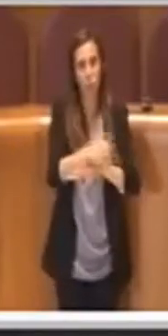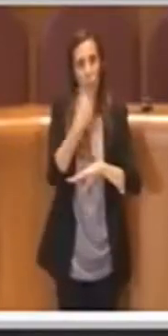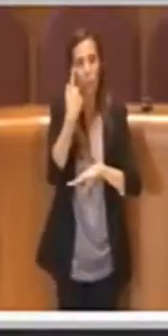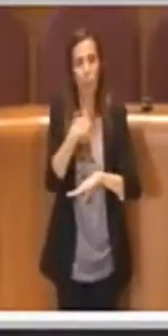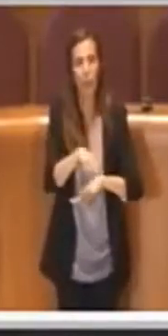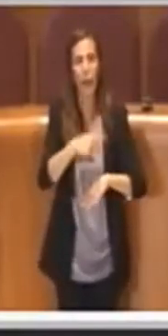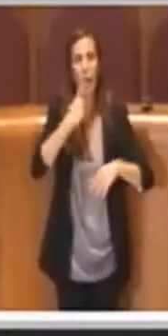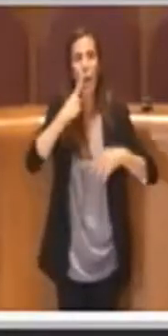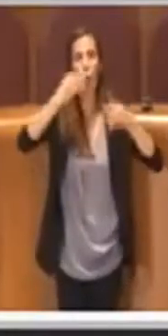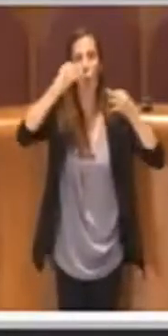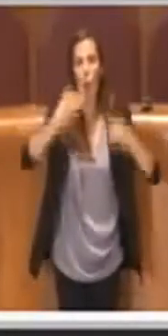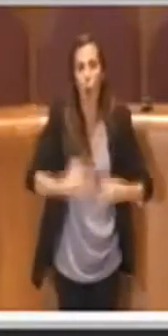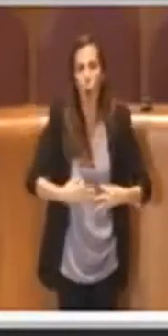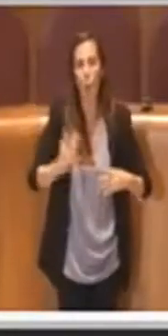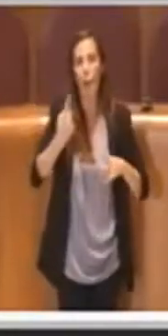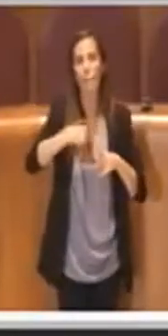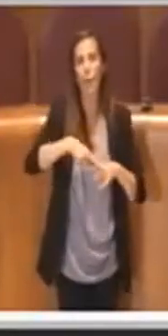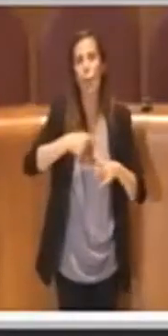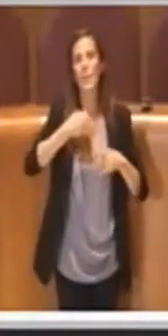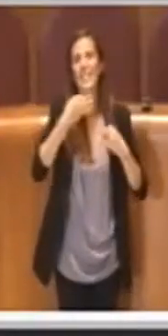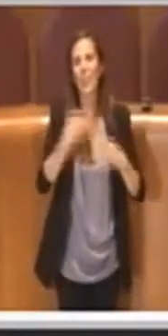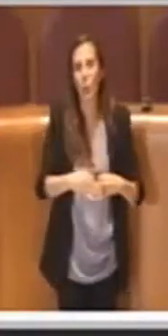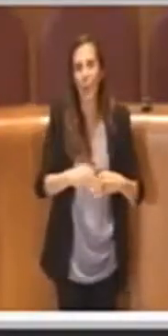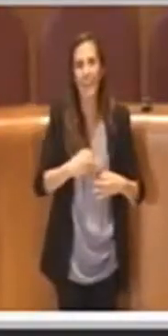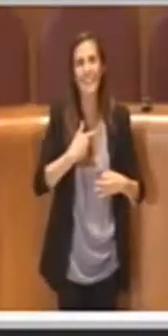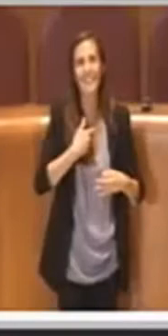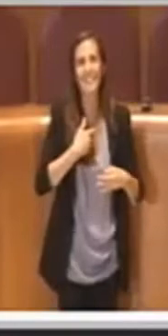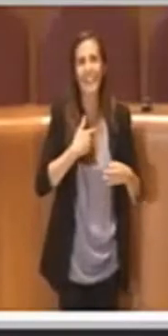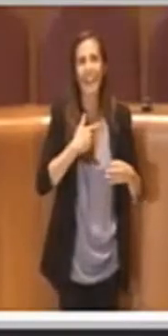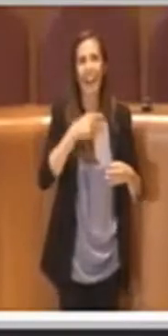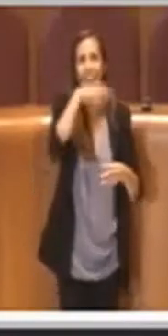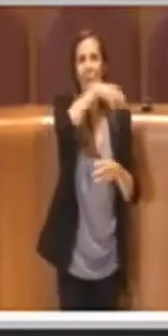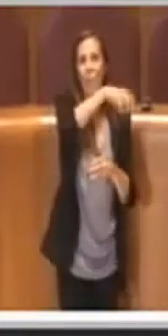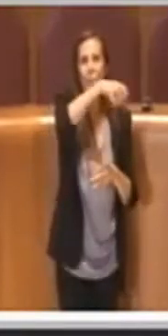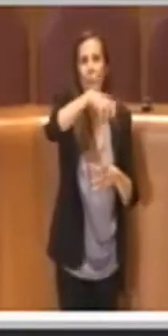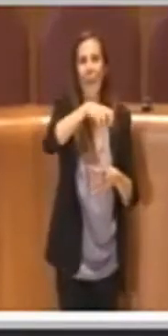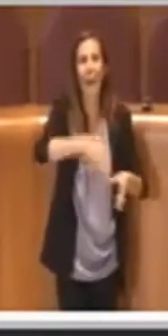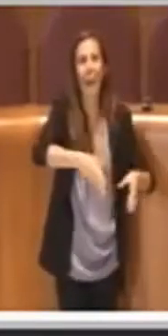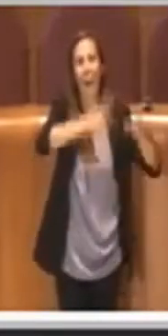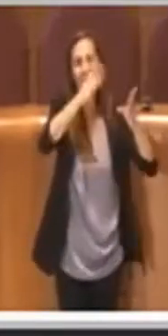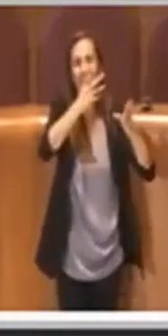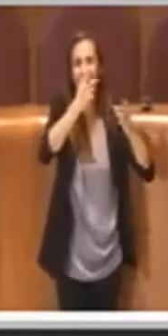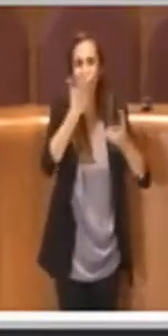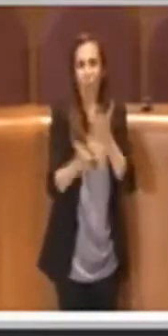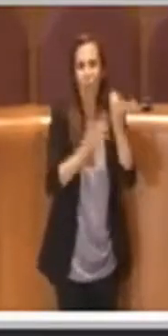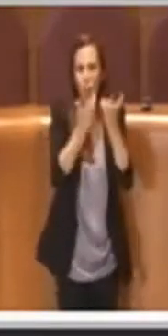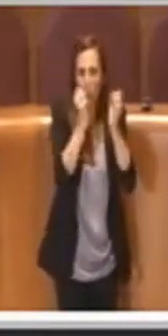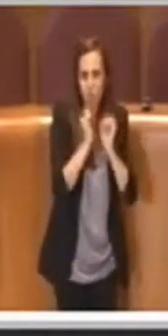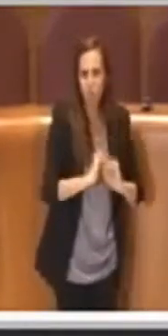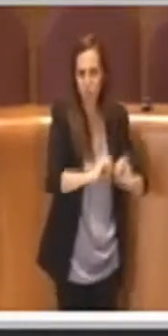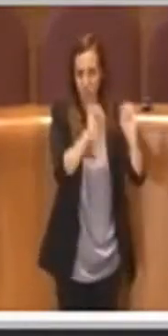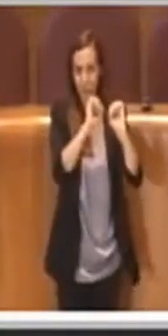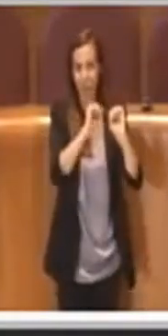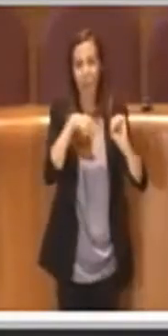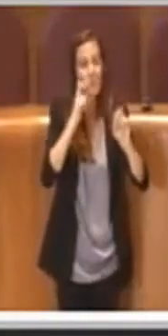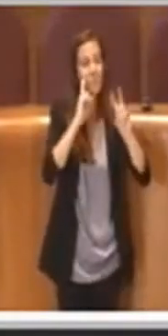norma in sicurezza degli impianti di antincendio, però dopo attente verifiche si sono